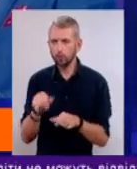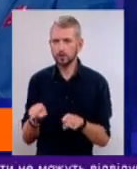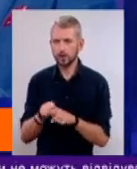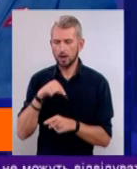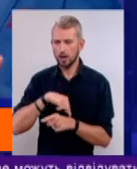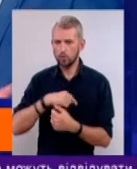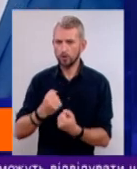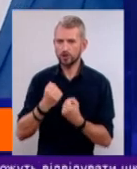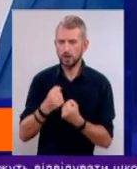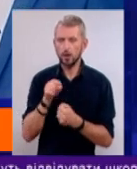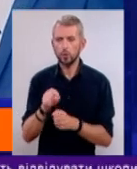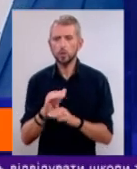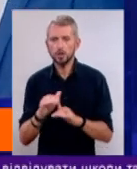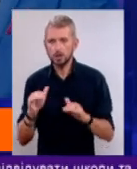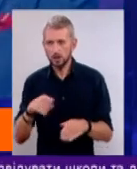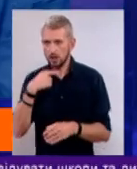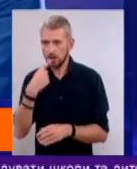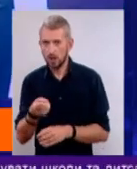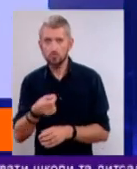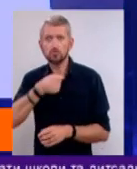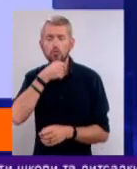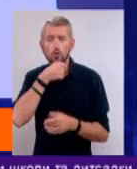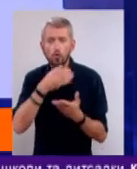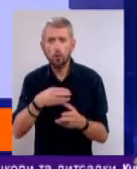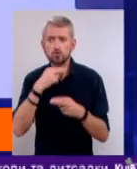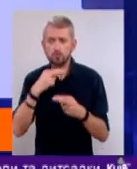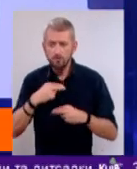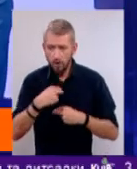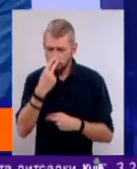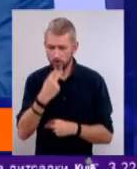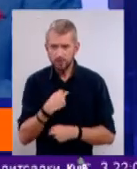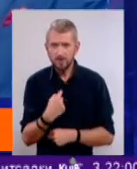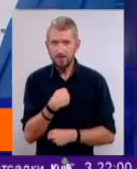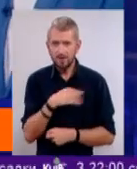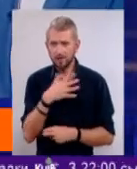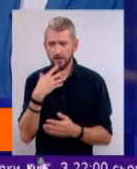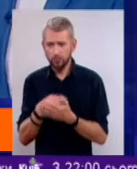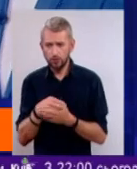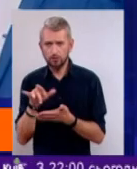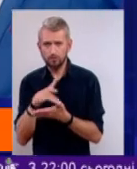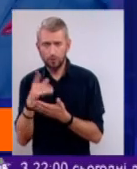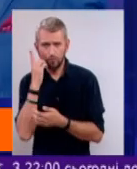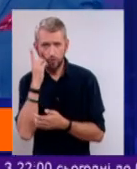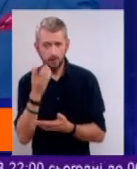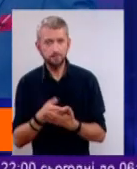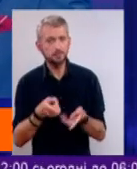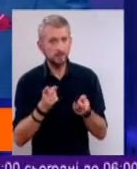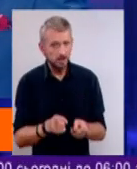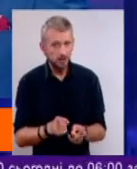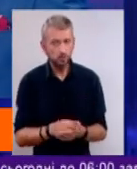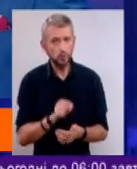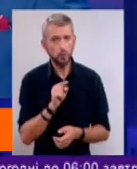імунітет. А тут діти кажуть, дорослі, увага, подивіться на нас, так, а не на свої смартфони. Насправді, дійсно,